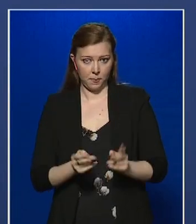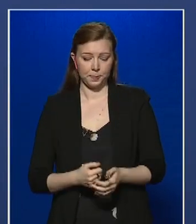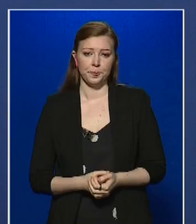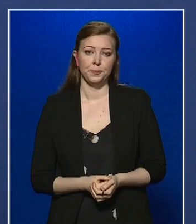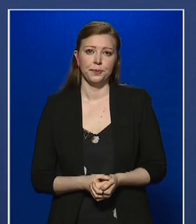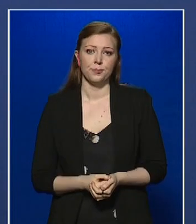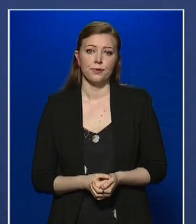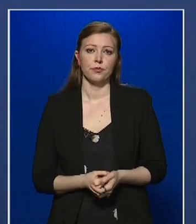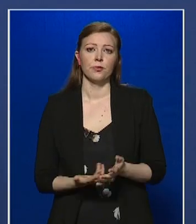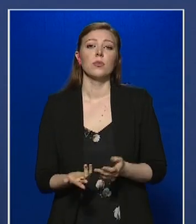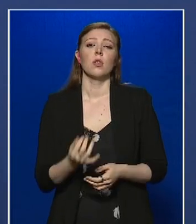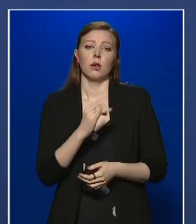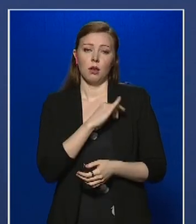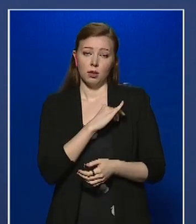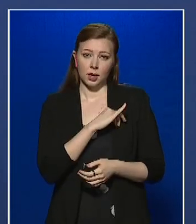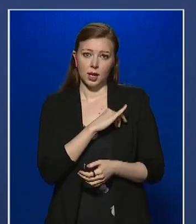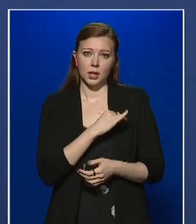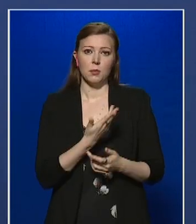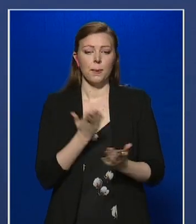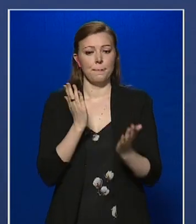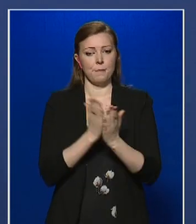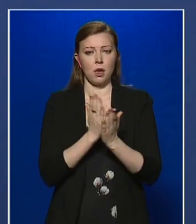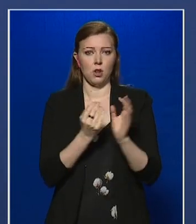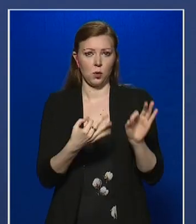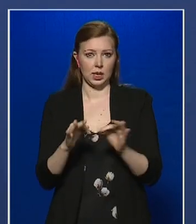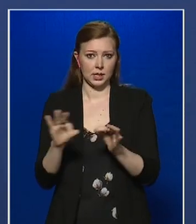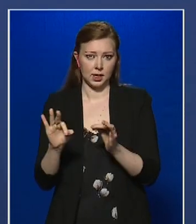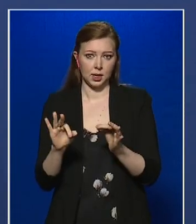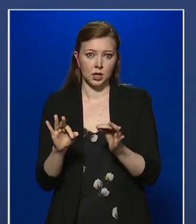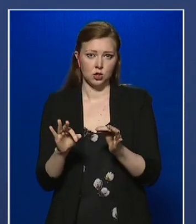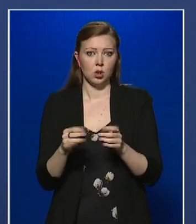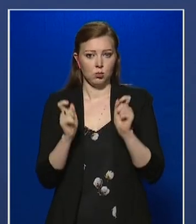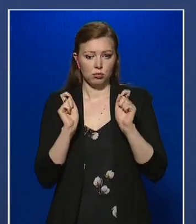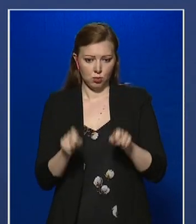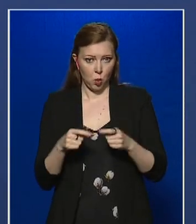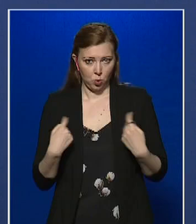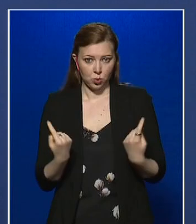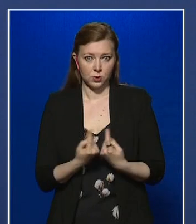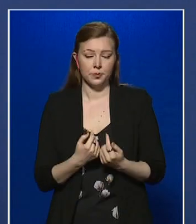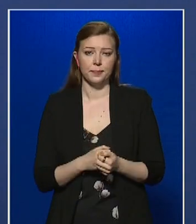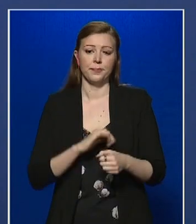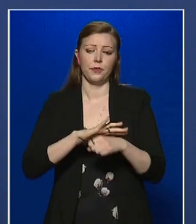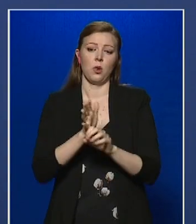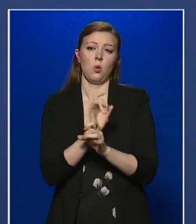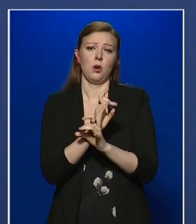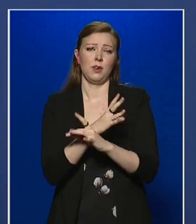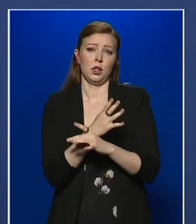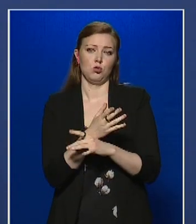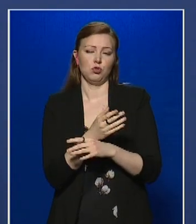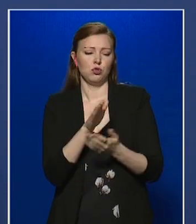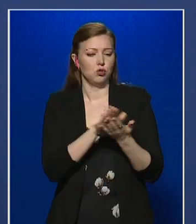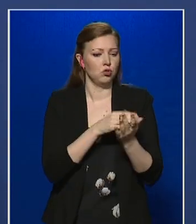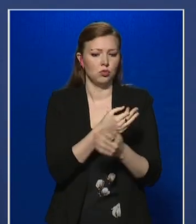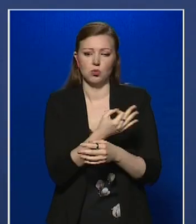Annak érdekében pedig, hogy megfelelő intézkedésekről dönthessünk, a koronavírus járvány kezdete